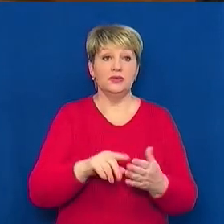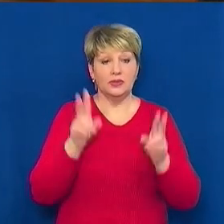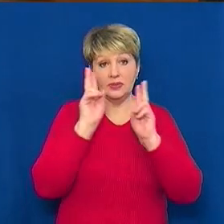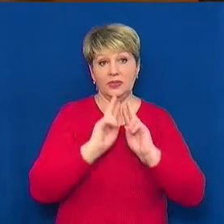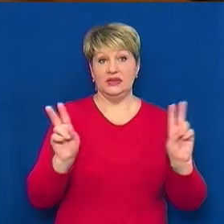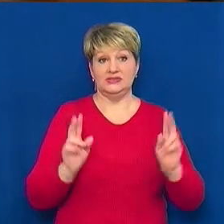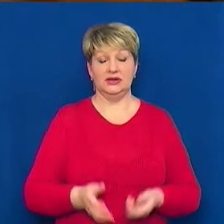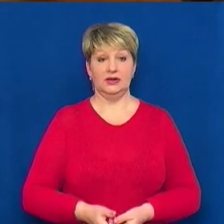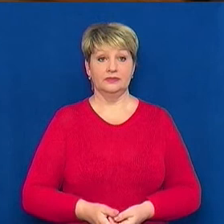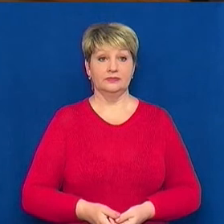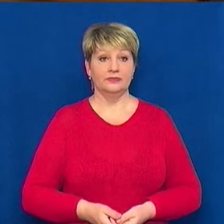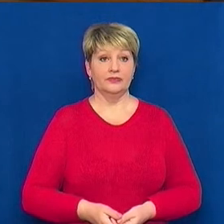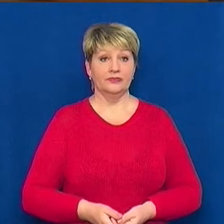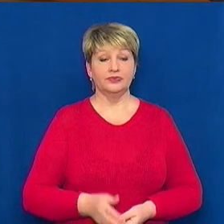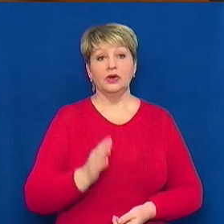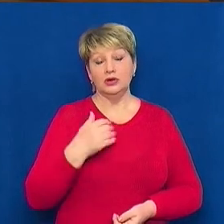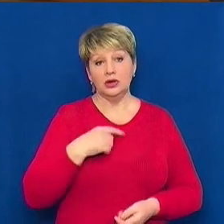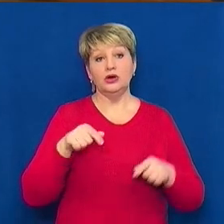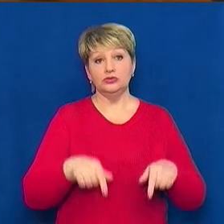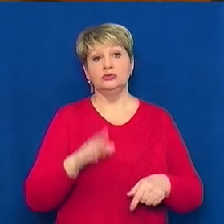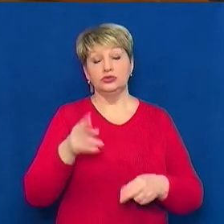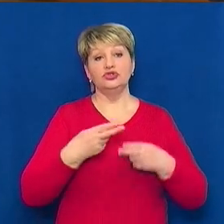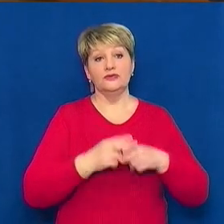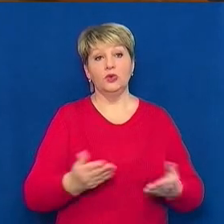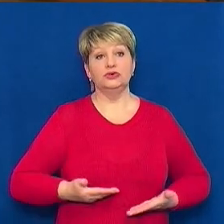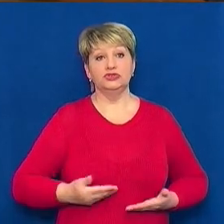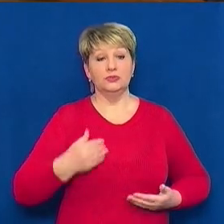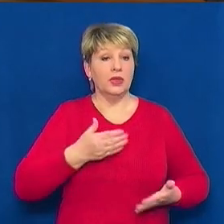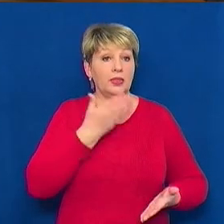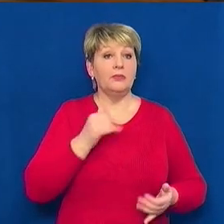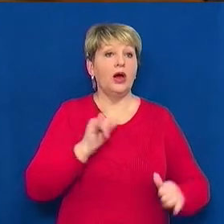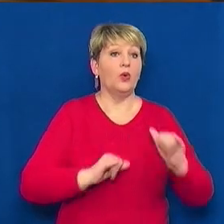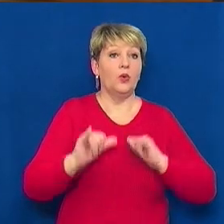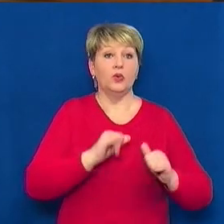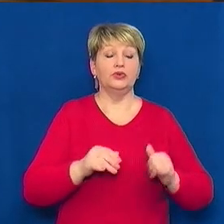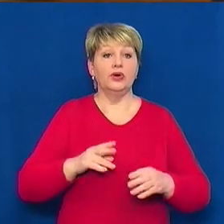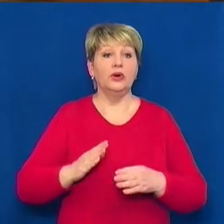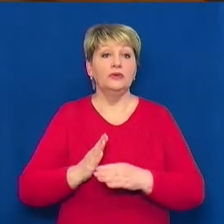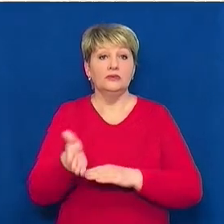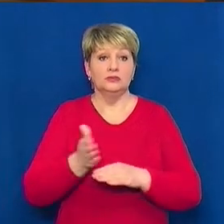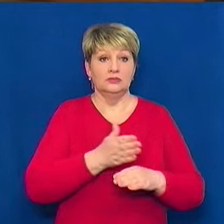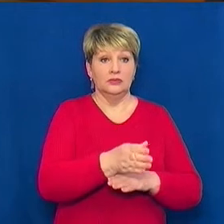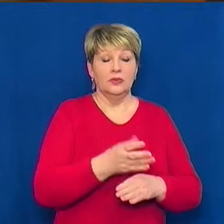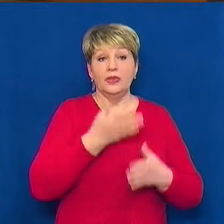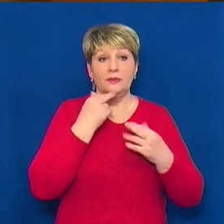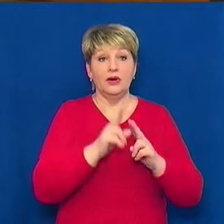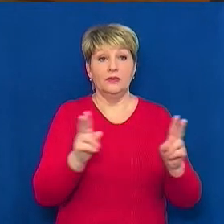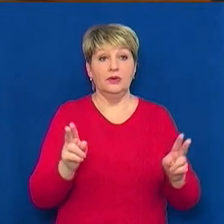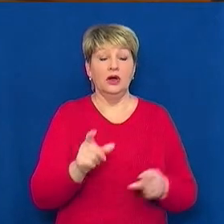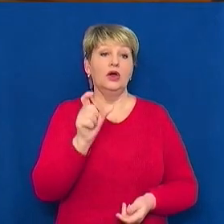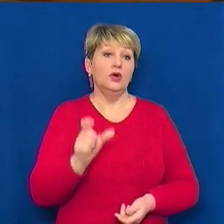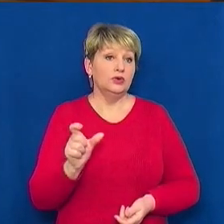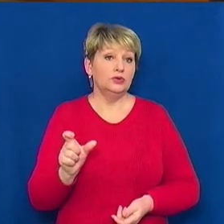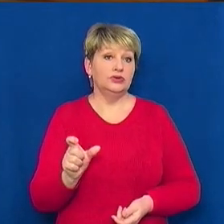Поселюсь тут і буду жити, тому що в мене нема куди йти. І ні до кого. Люди, що я,